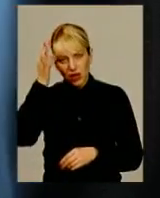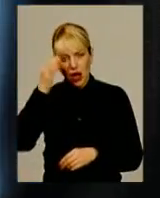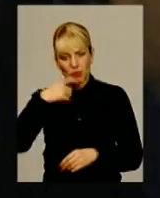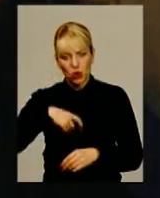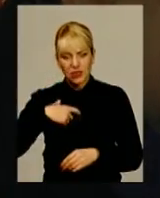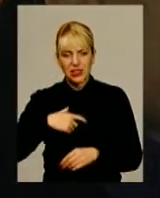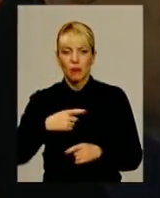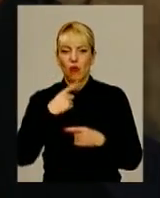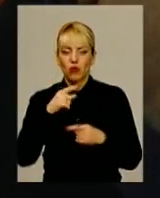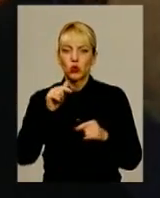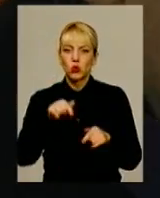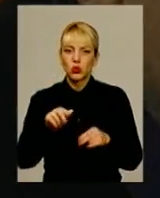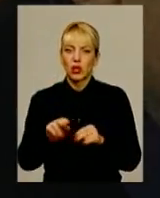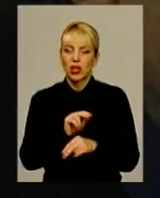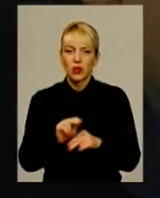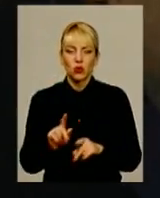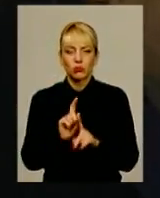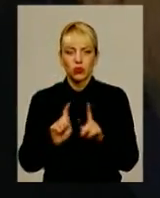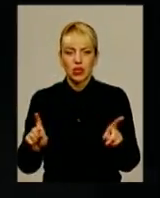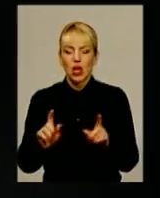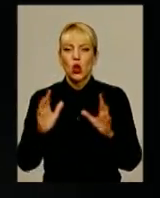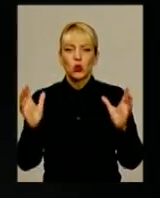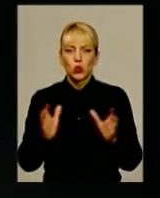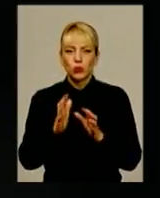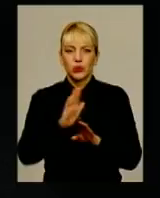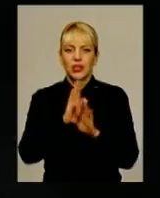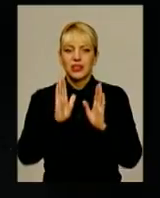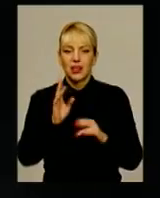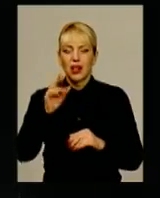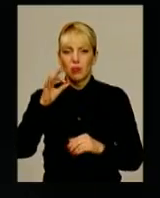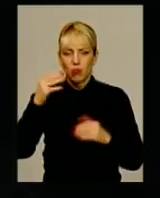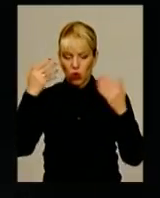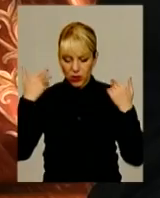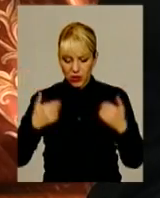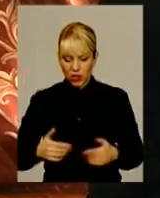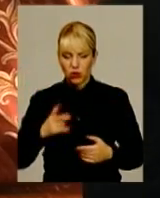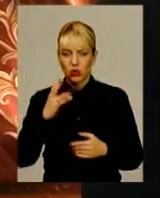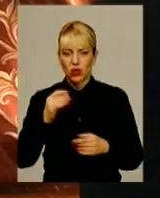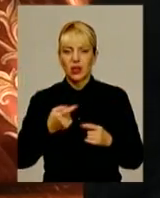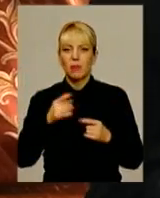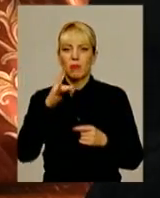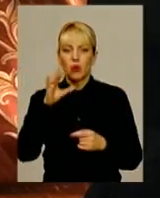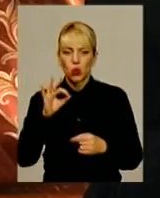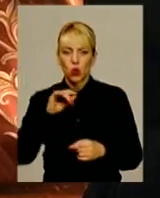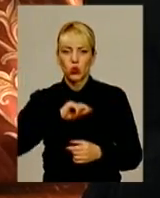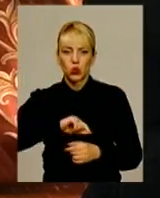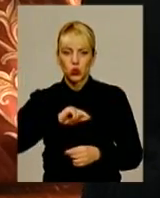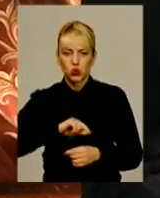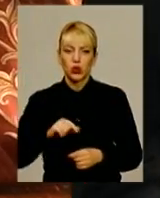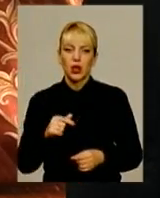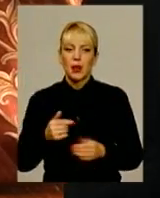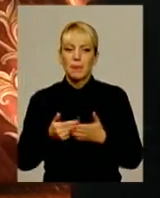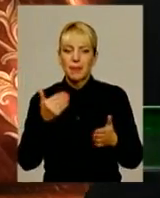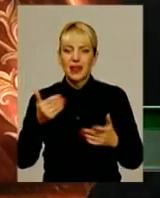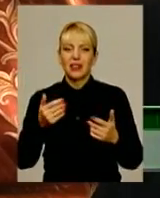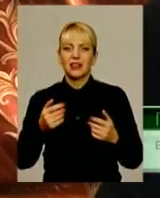що тут лікують по-особливому. Турбується не тільки про тіло, а й про душу. Перед розвалом Советського Союзу,